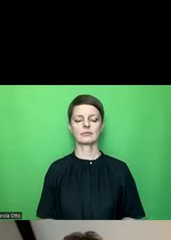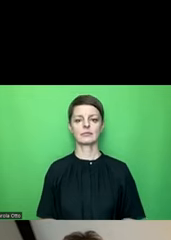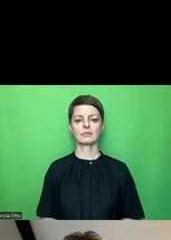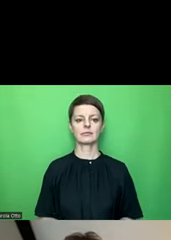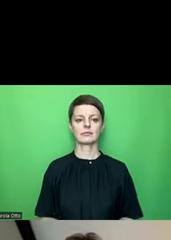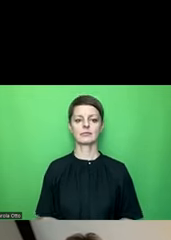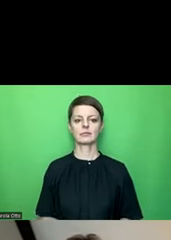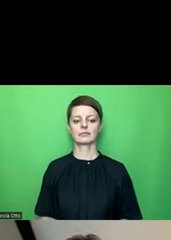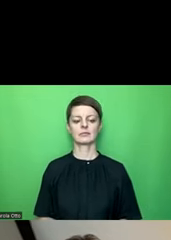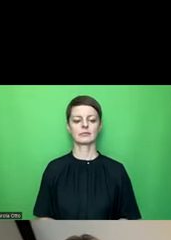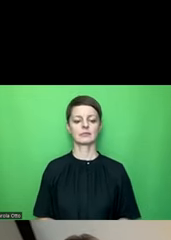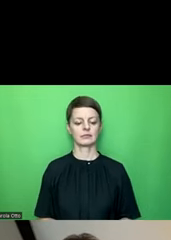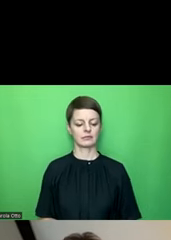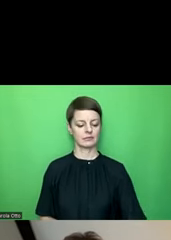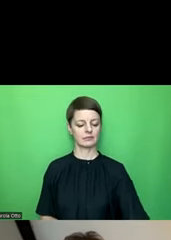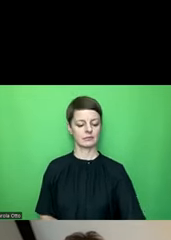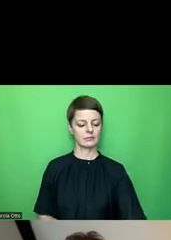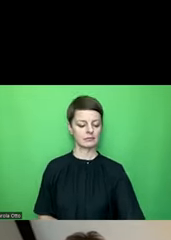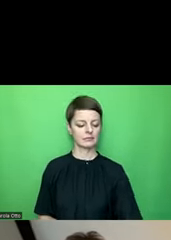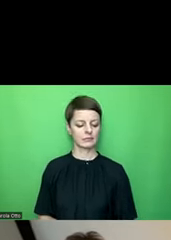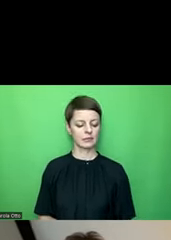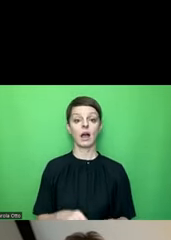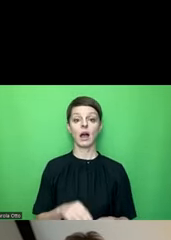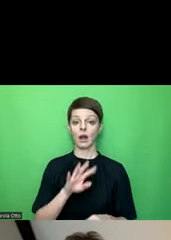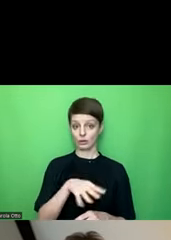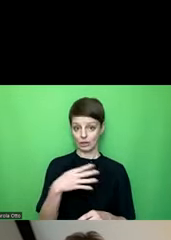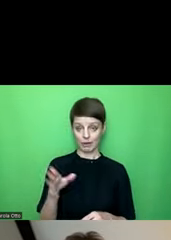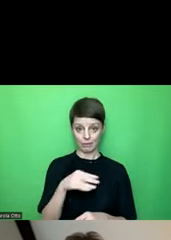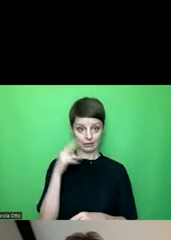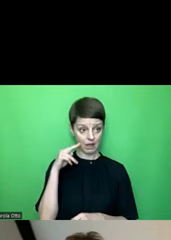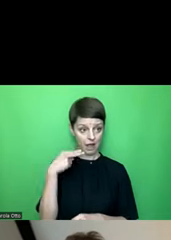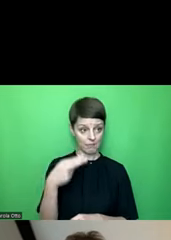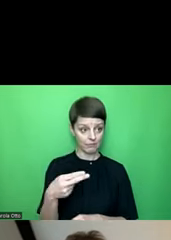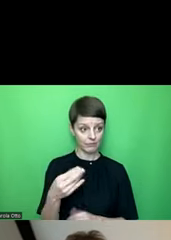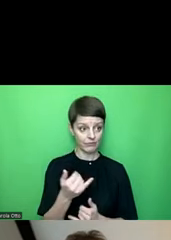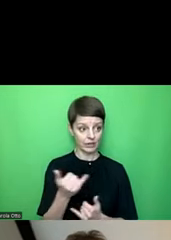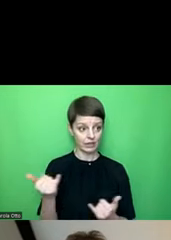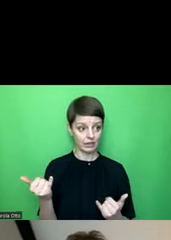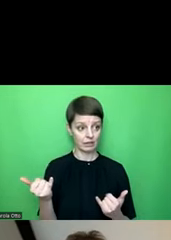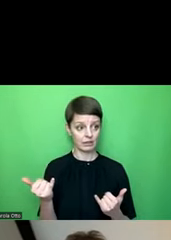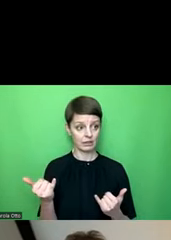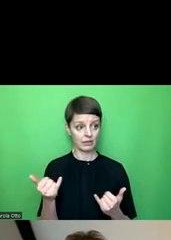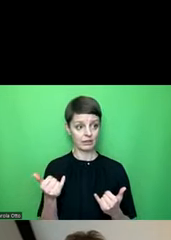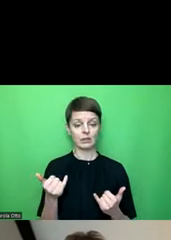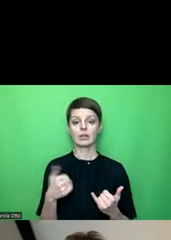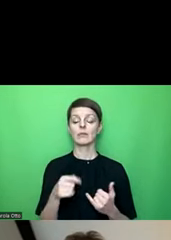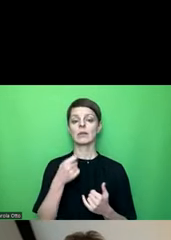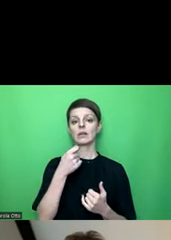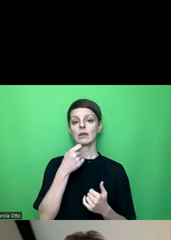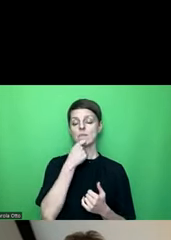wie man auf eine Tabelle kommt, wenn man sie mit Namen kennt, zeige ich jetzt. Es gibt hier das Menüband Formeln